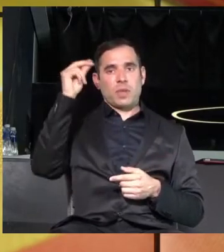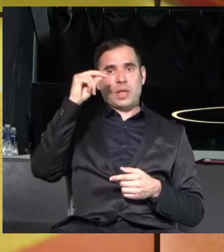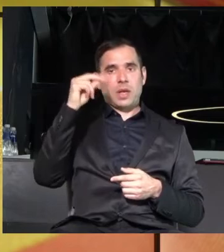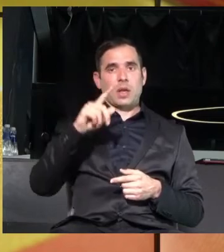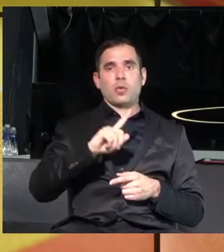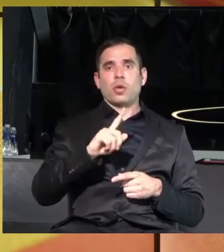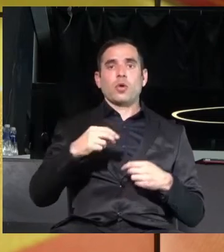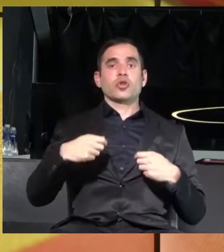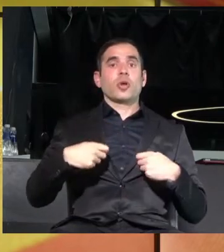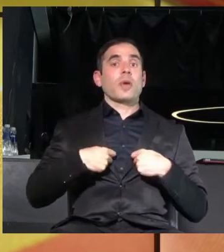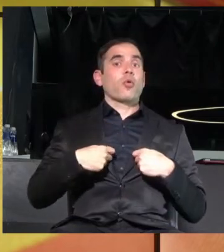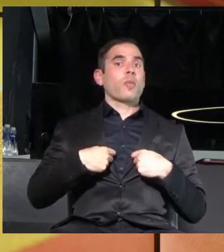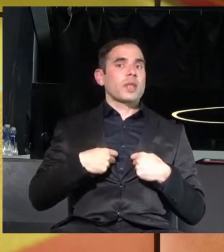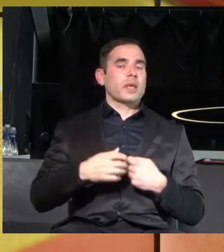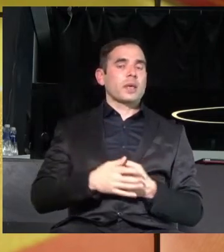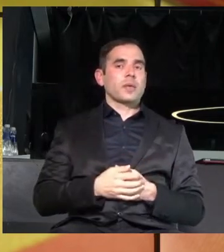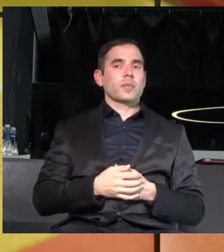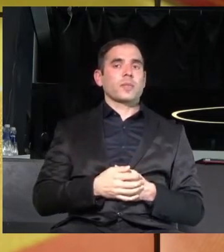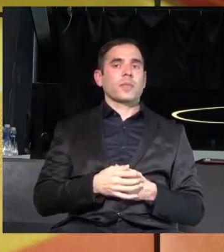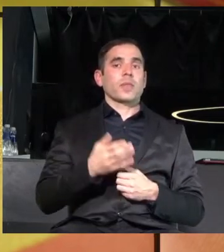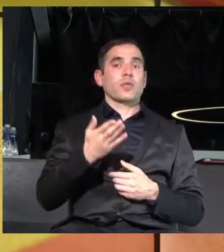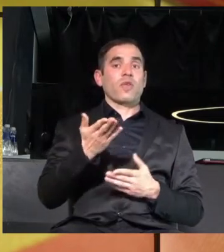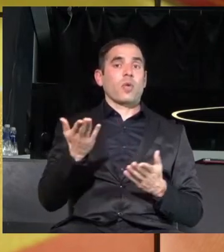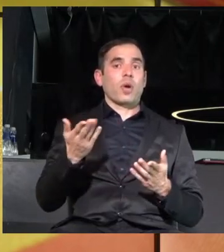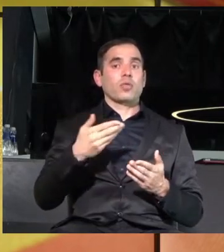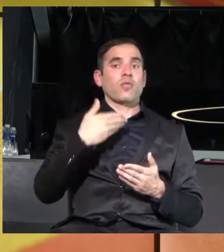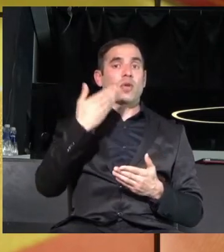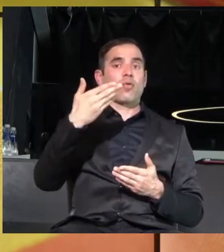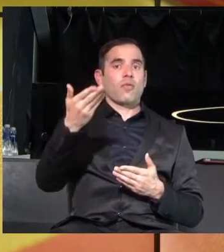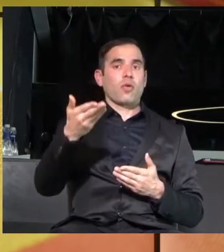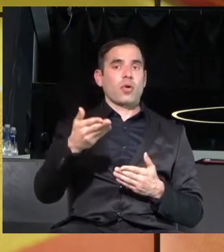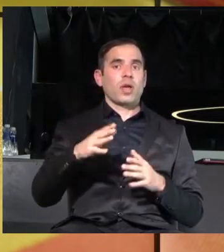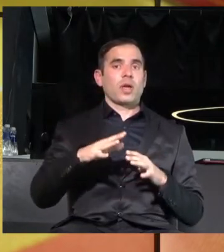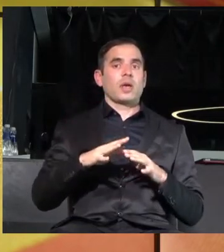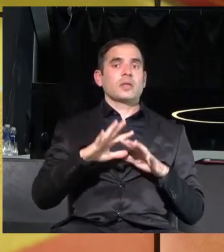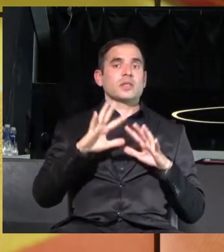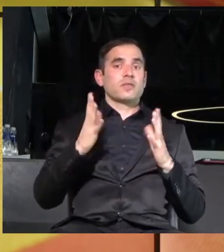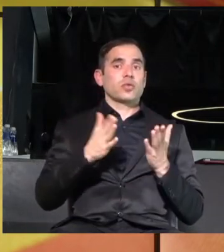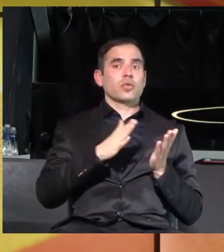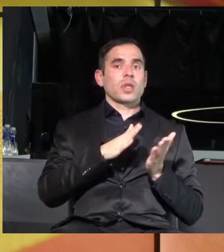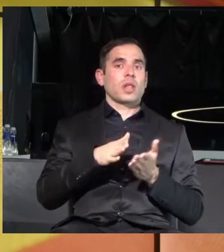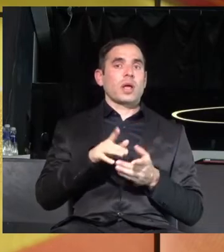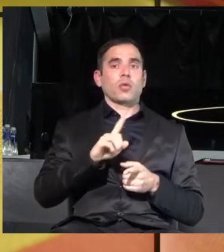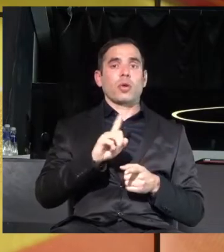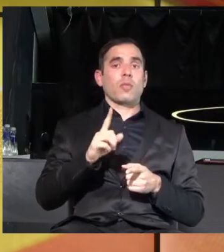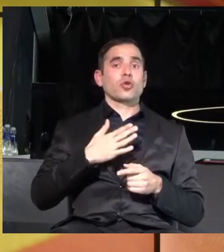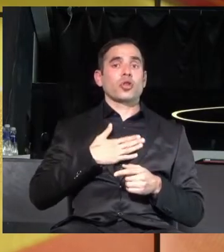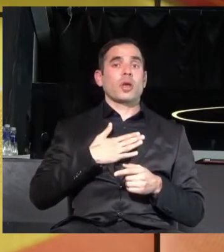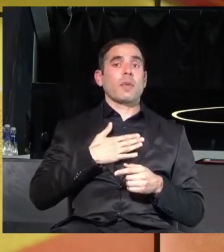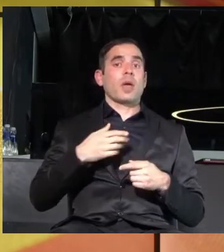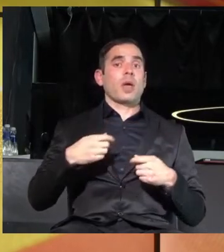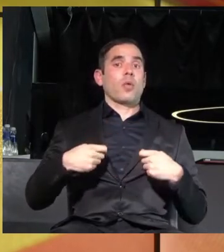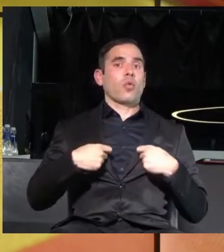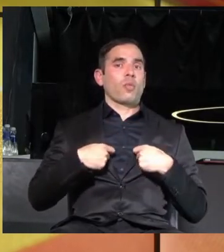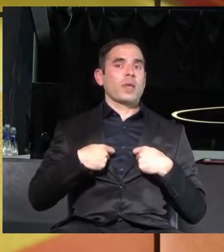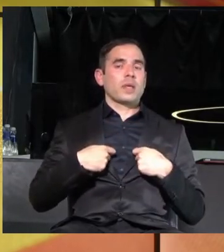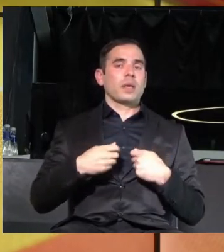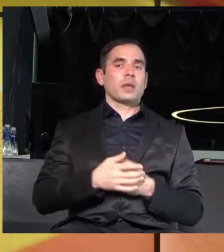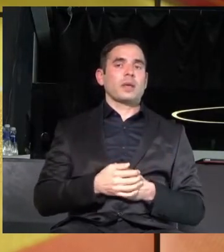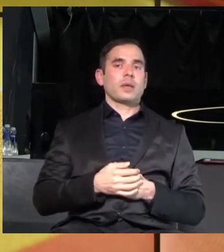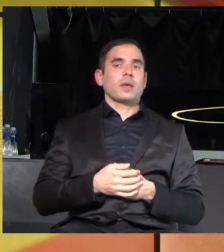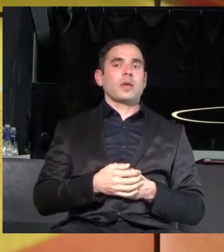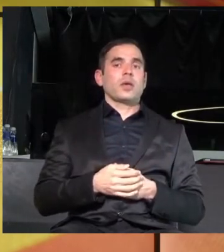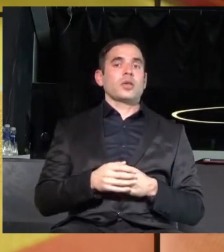ме убеди и това, за което ви говоря са всичкото дела. Никой не може да ме убеди, че